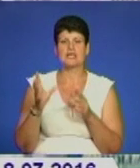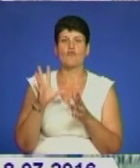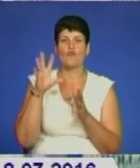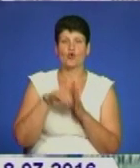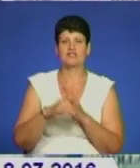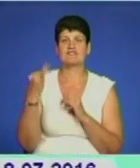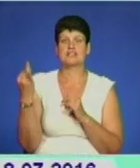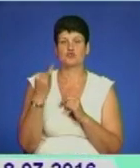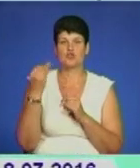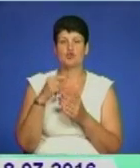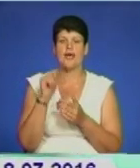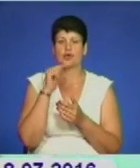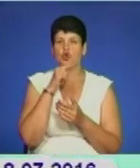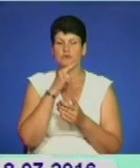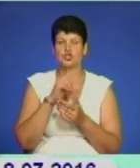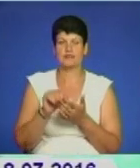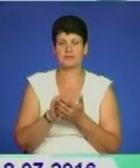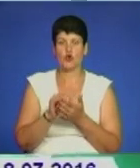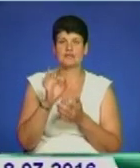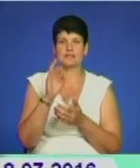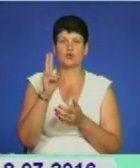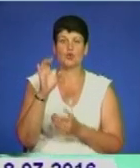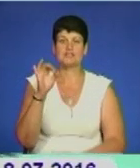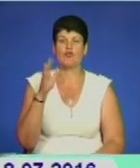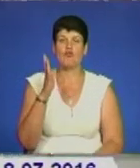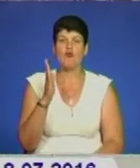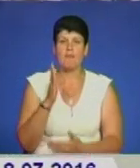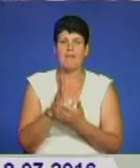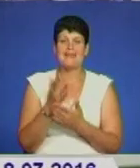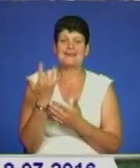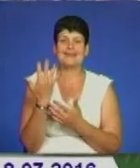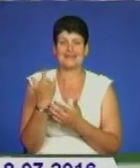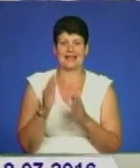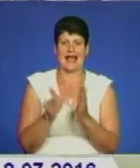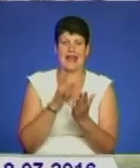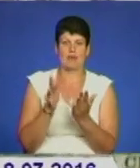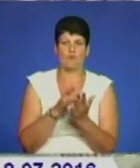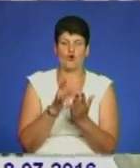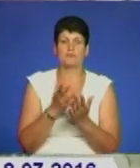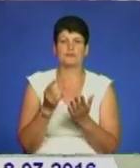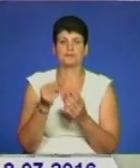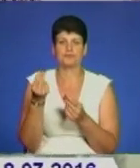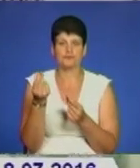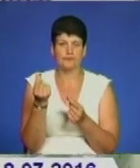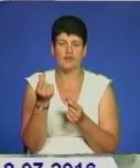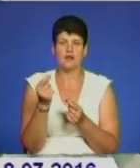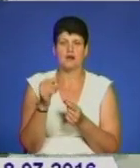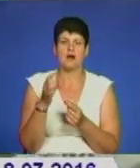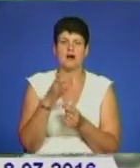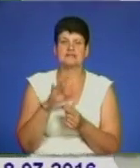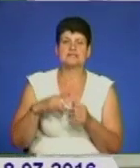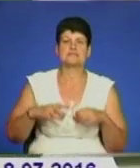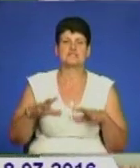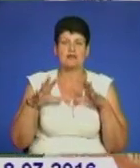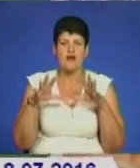-економічних дисциплін. Олександр Костів має кілька альбомів – банкноти країн Європи, Африки, Австралії, Азії та Океанії.